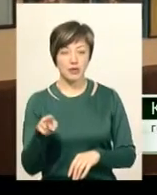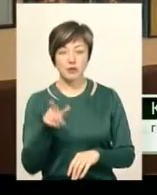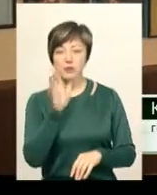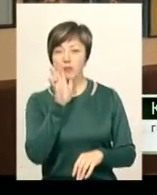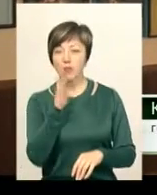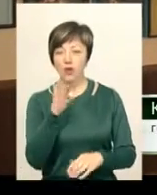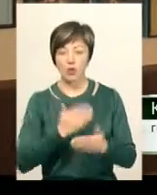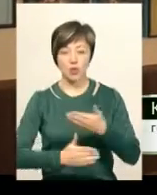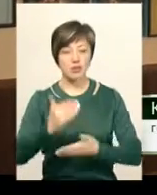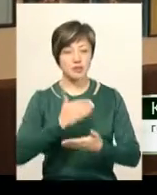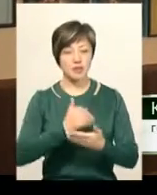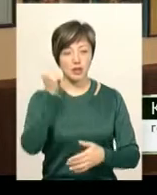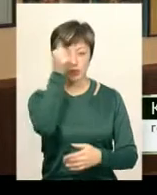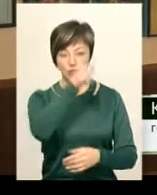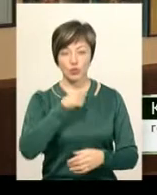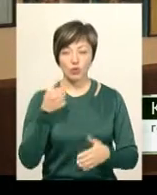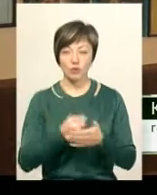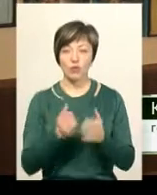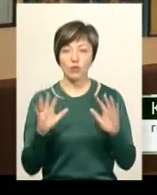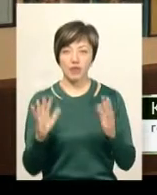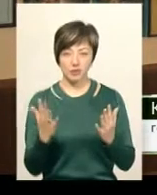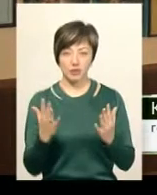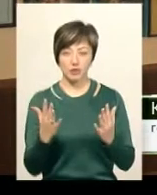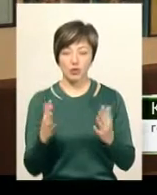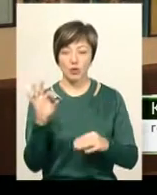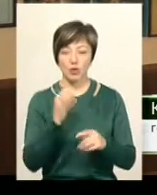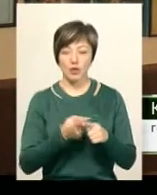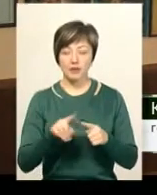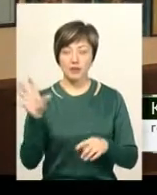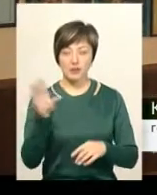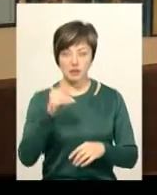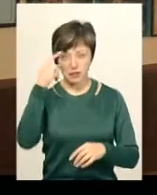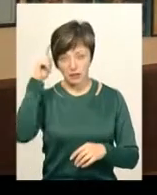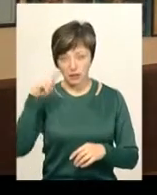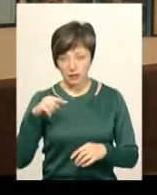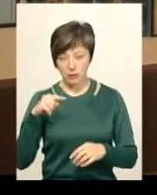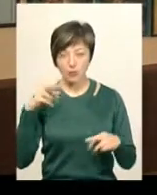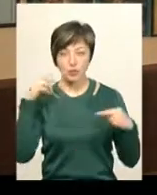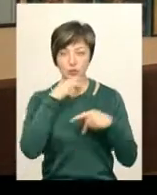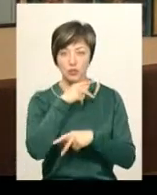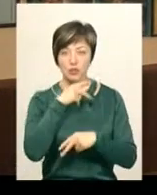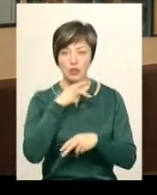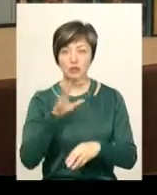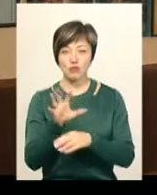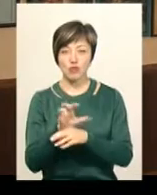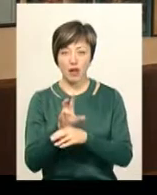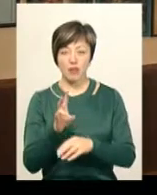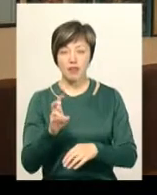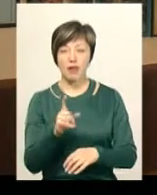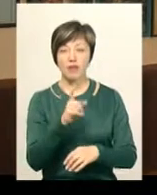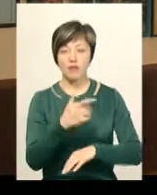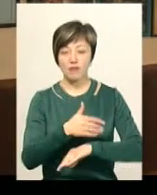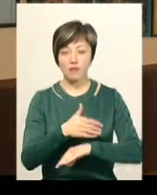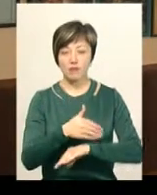останніх років до випадку, про який всі відомо, про отруєння собак на загодзерно,